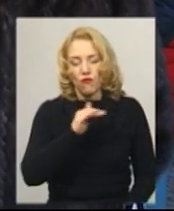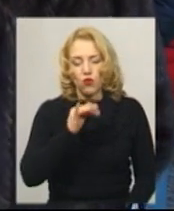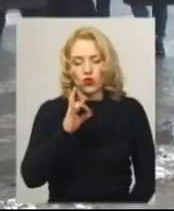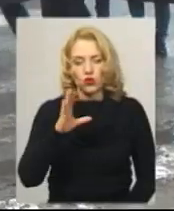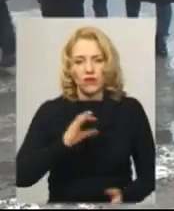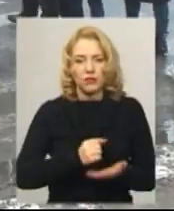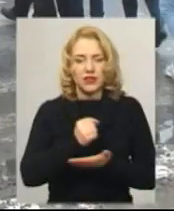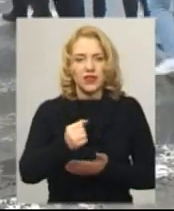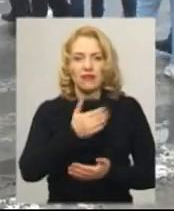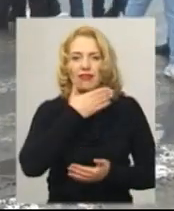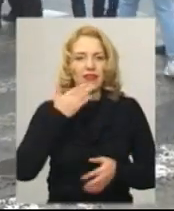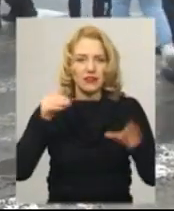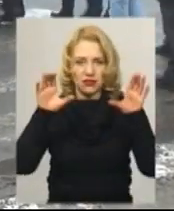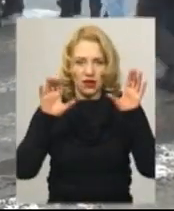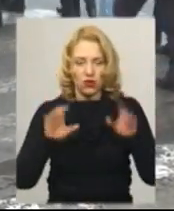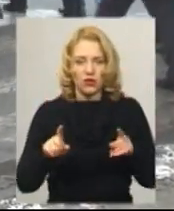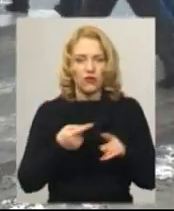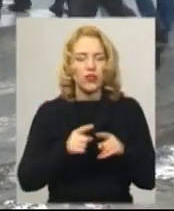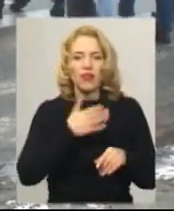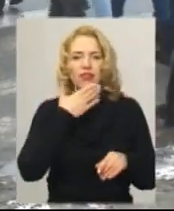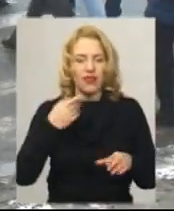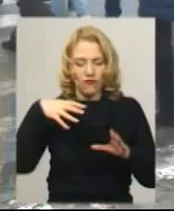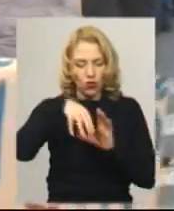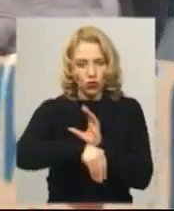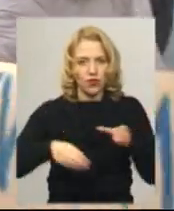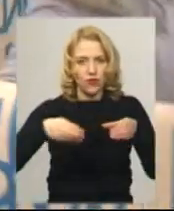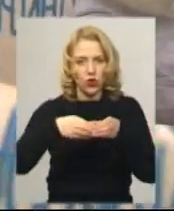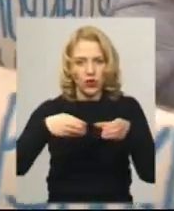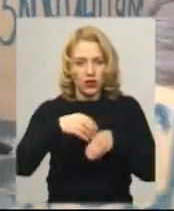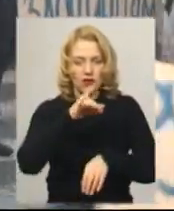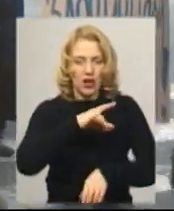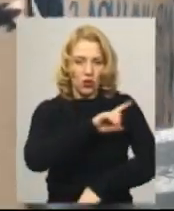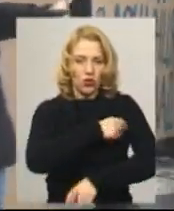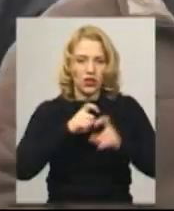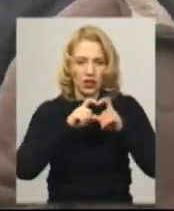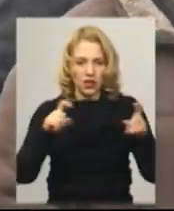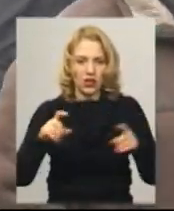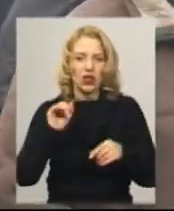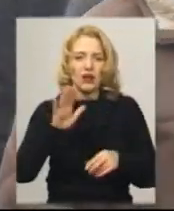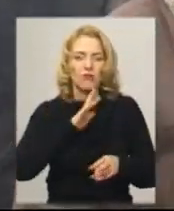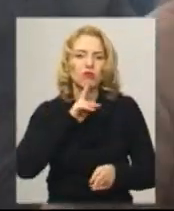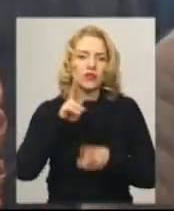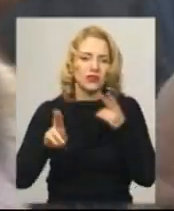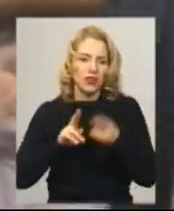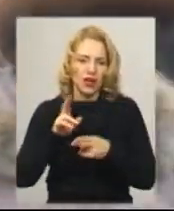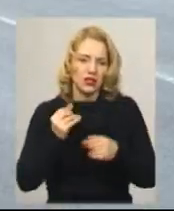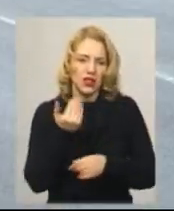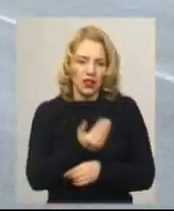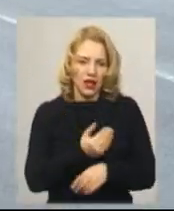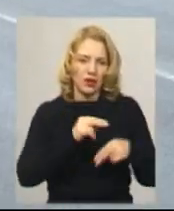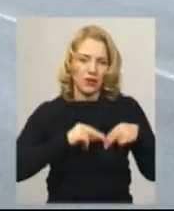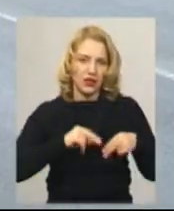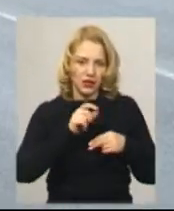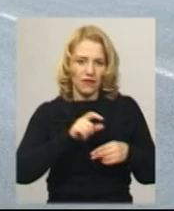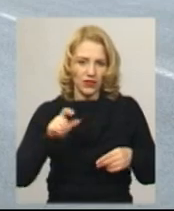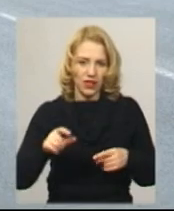призначили незаконно, бо вона не була штатним працівником закладу, і на неї голові профспілки в усній формі скаржилися працівники лікарні. Тому